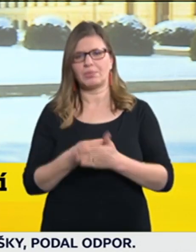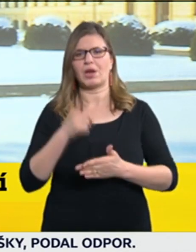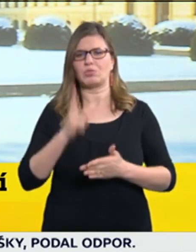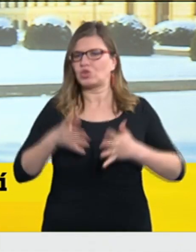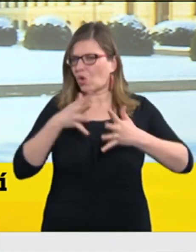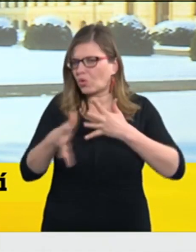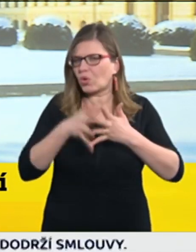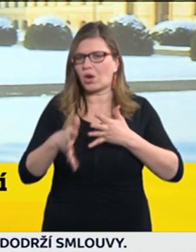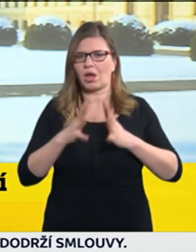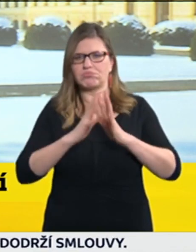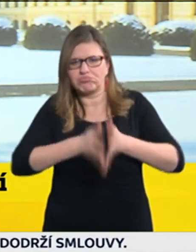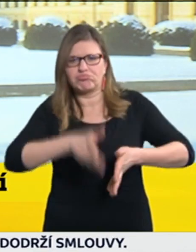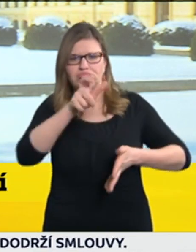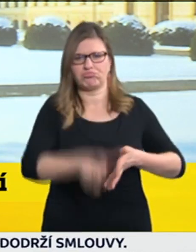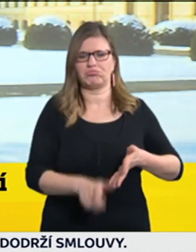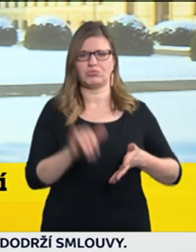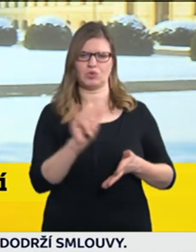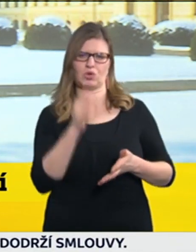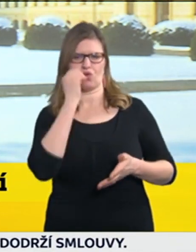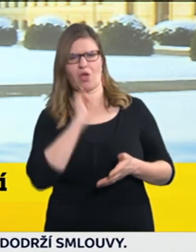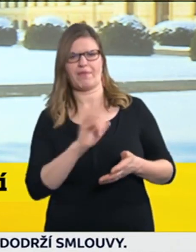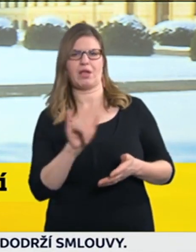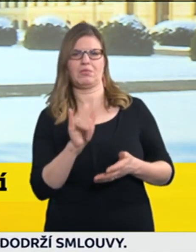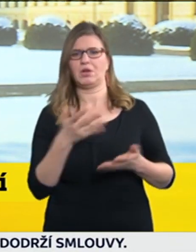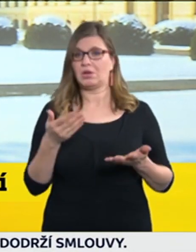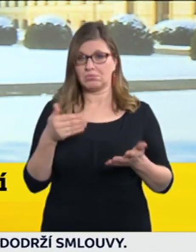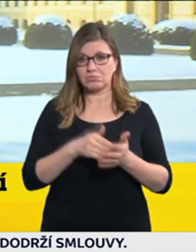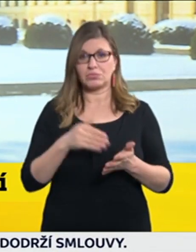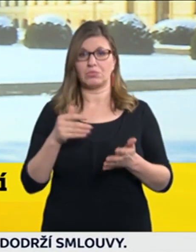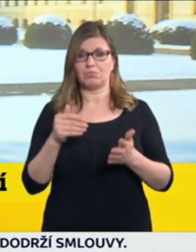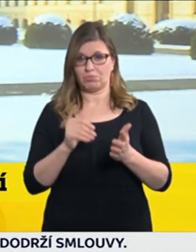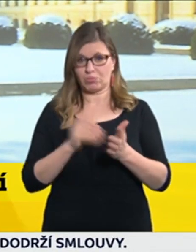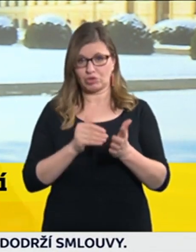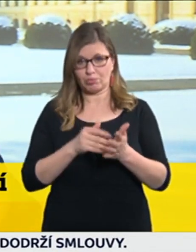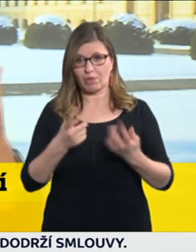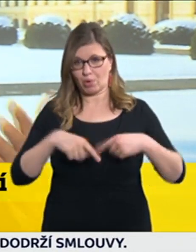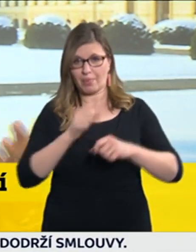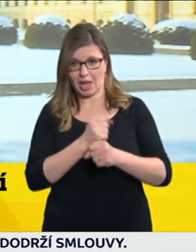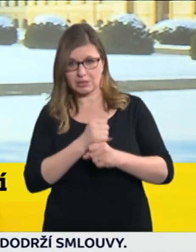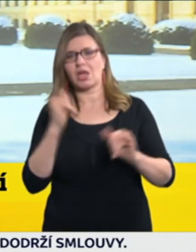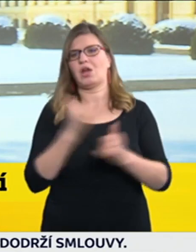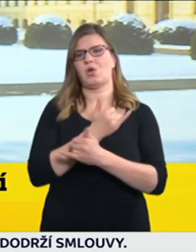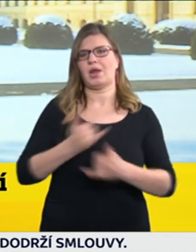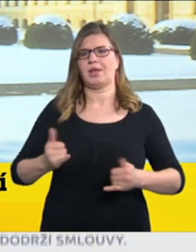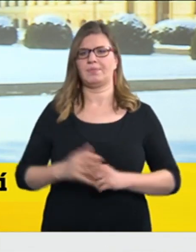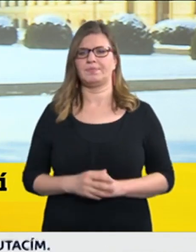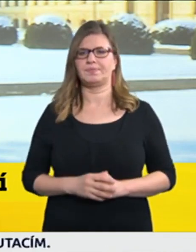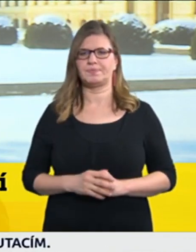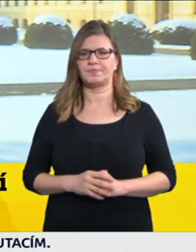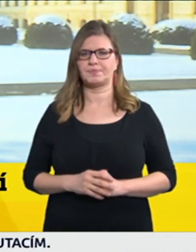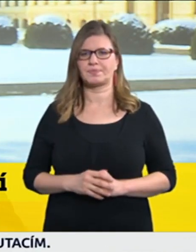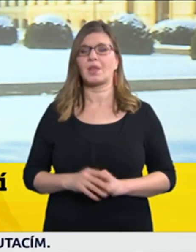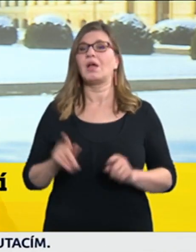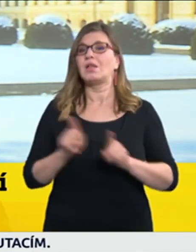to ubytování poskytuje. My jsme přesvědčeni, že v dané chvíli tím neomezíme obchodní cesty těch, kteří potřebují cestovat za prací